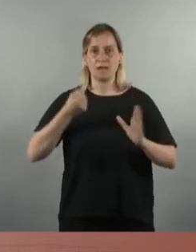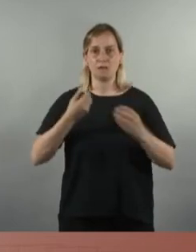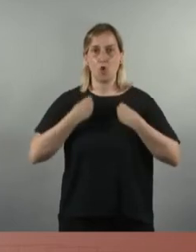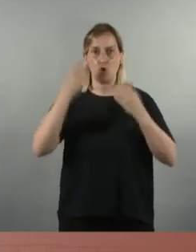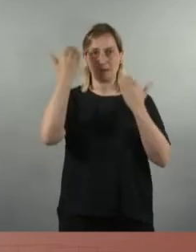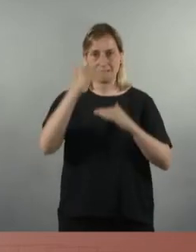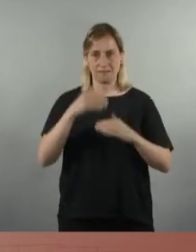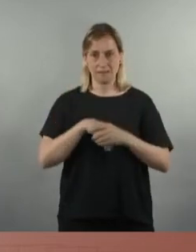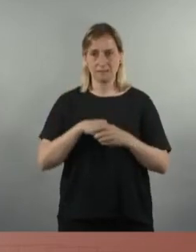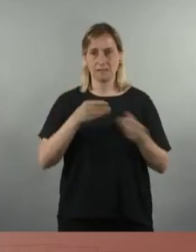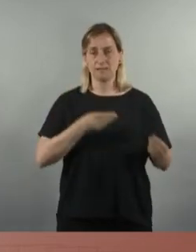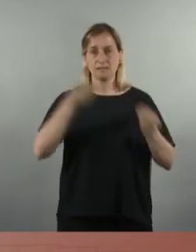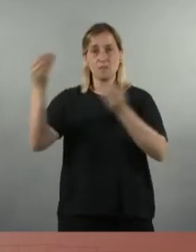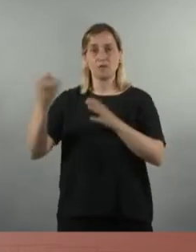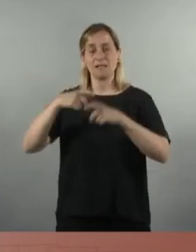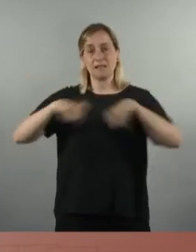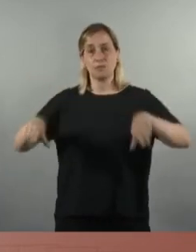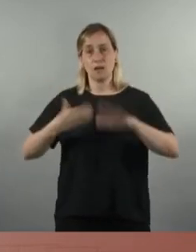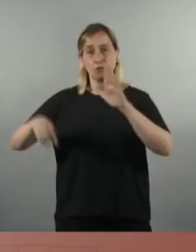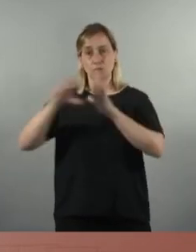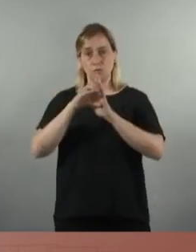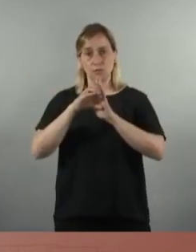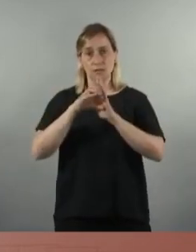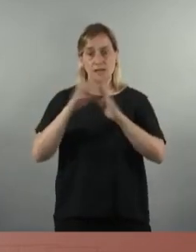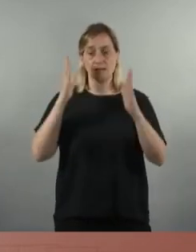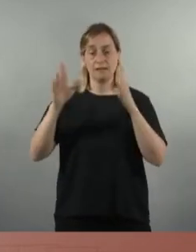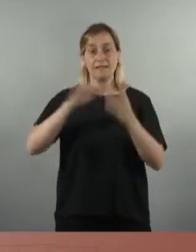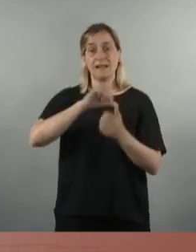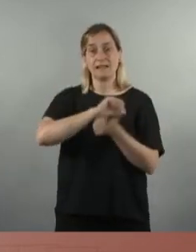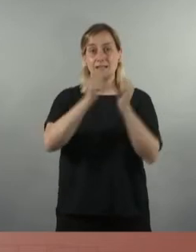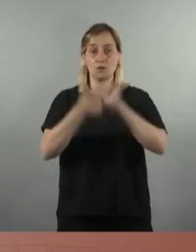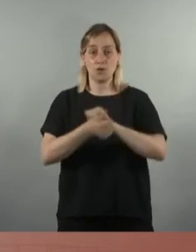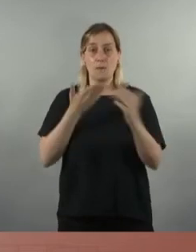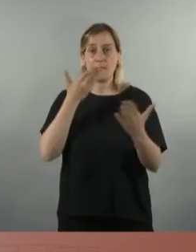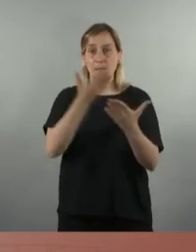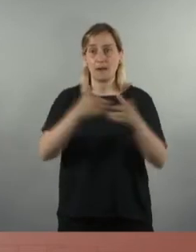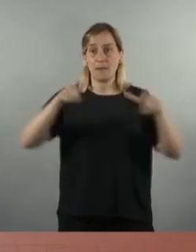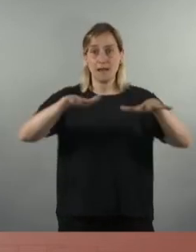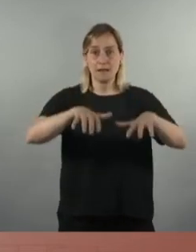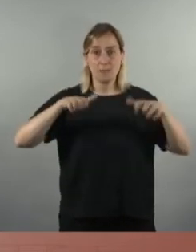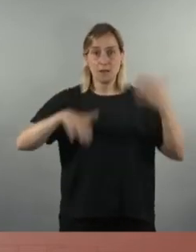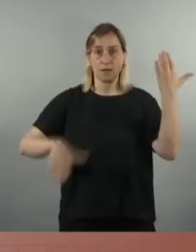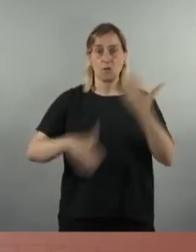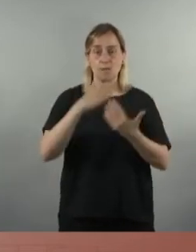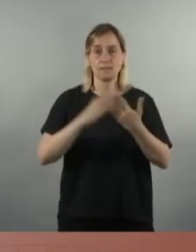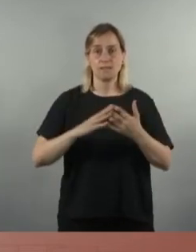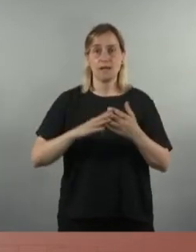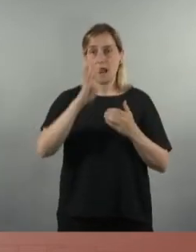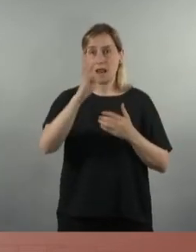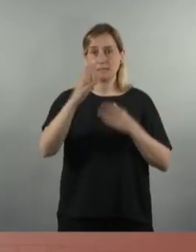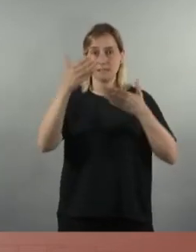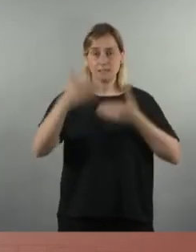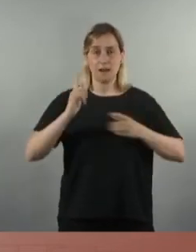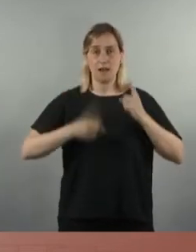s'ha portat al Tribunal Constitucional. Aquesta disposició transitòria demanava a la Càmera que comença a legislar per